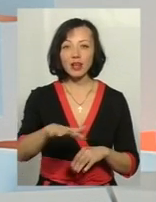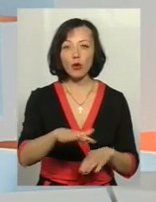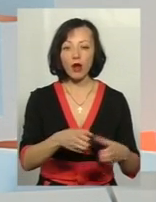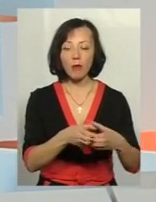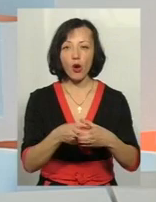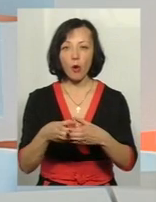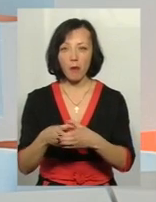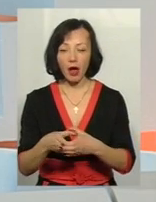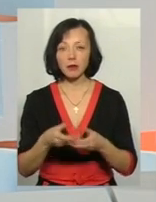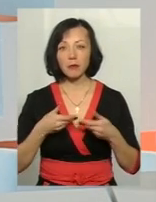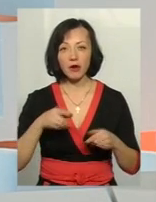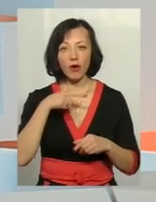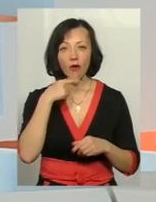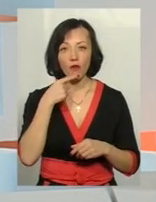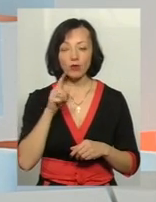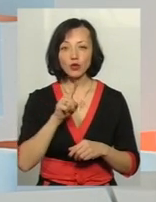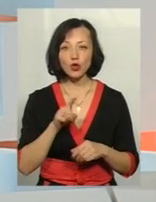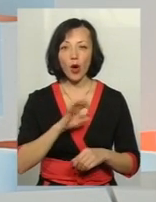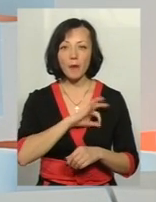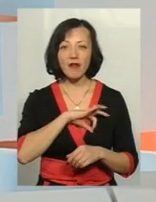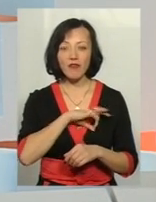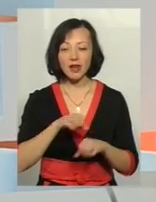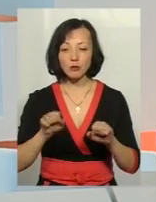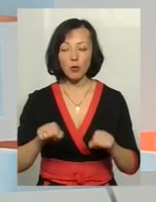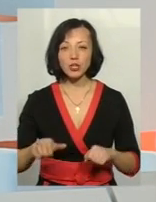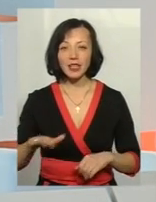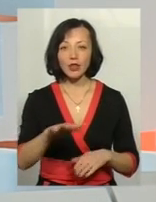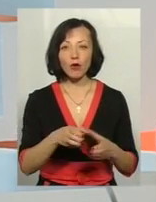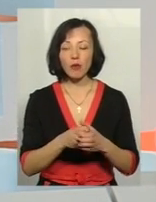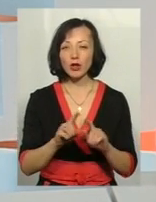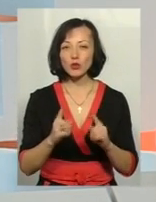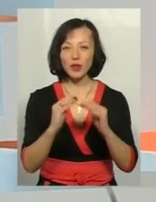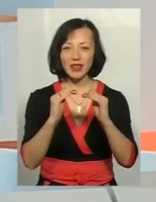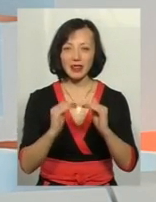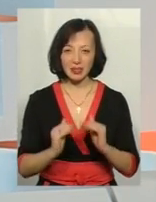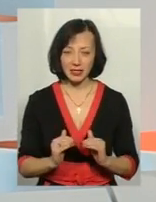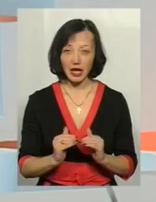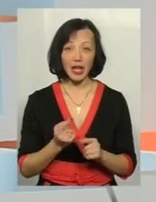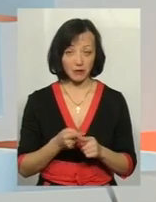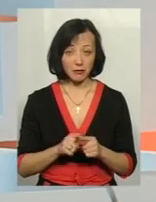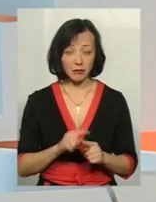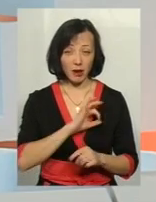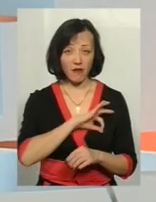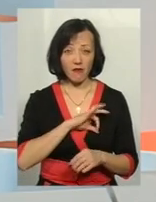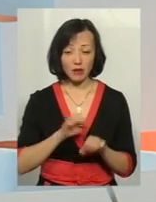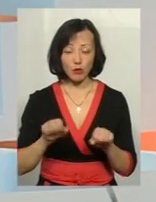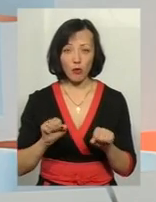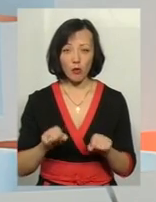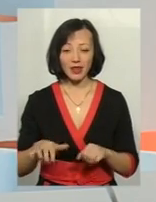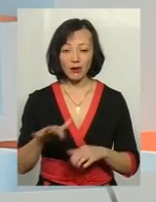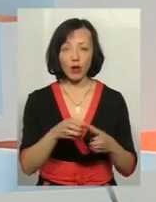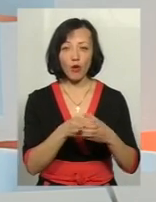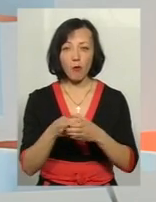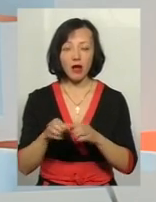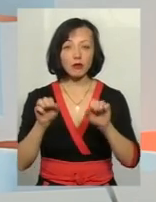те, що сьогодні правова спроможність територіальної громади, вона є дуже низька. І правова спроможність територіальної громади, ми